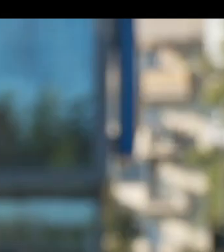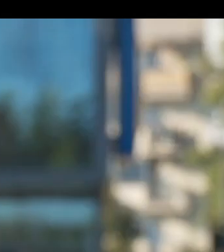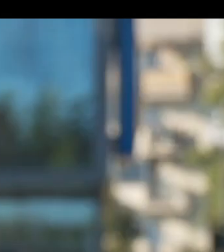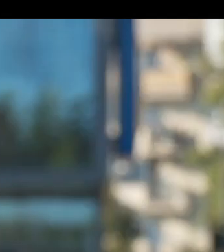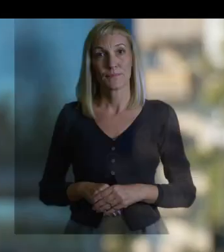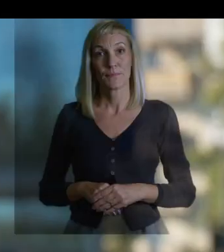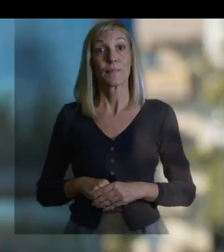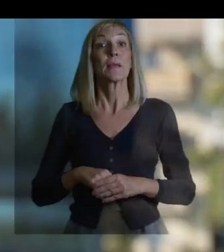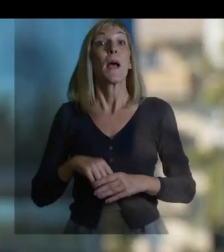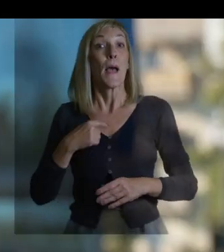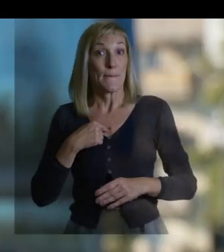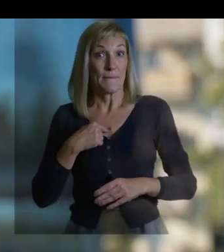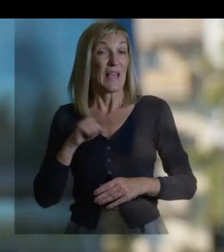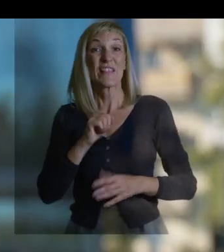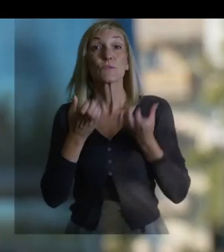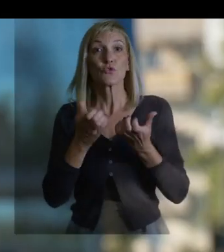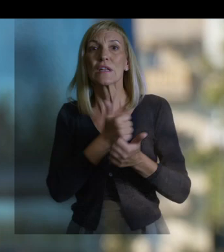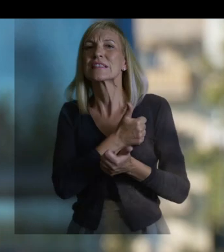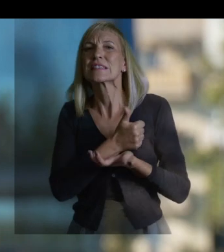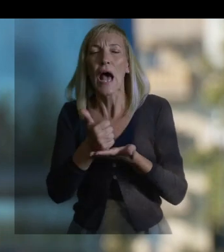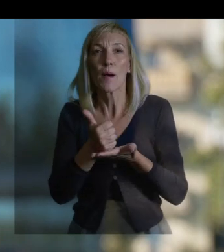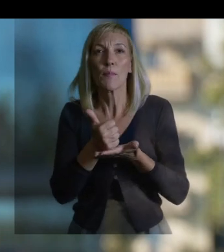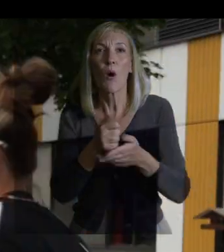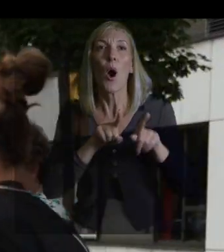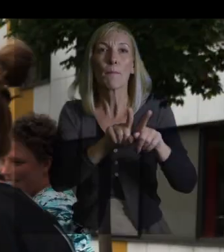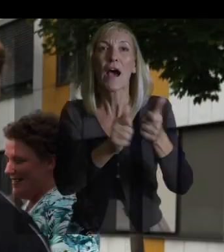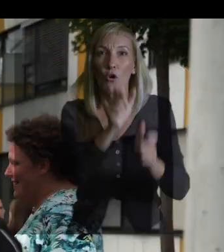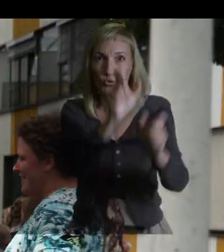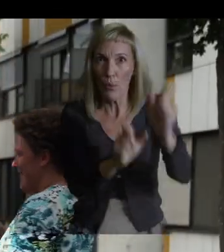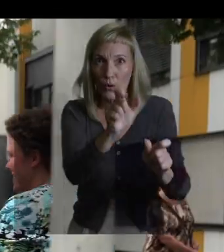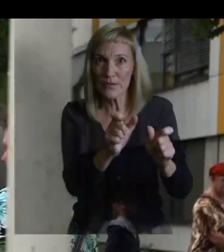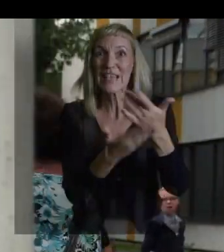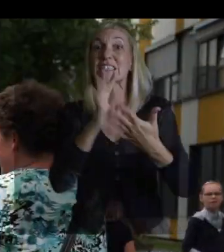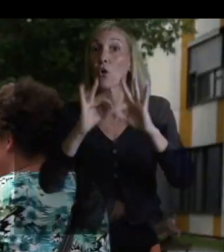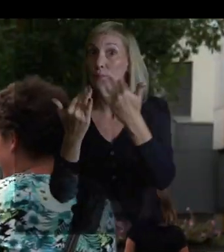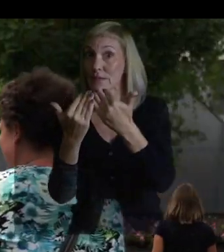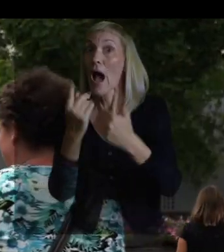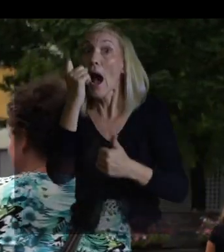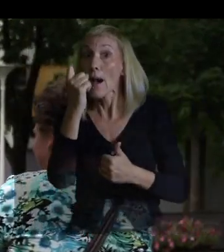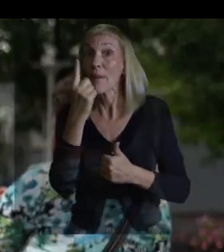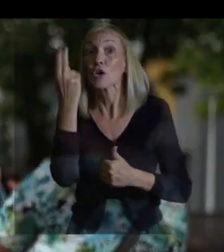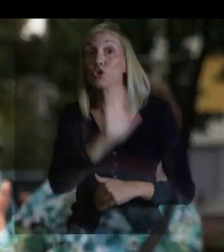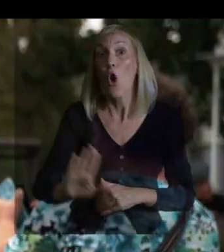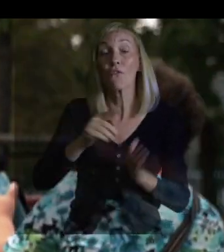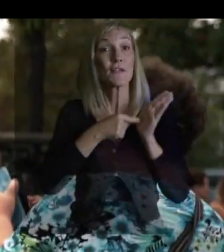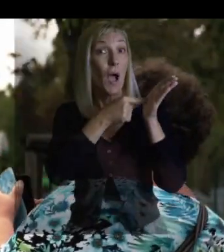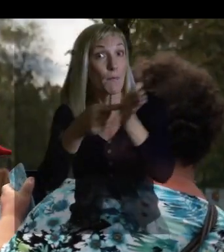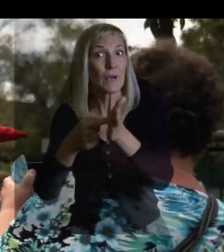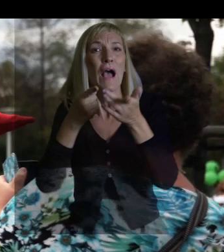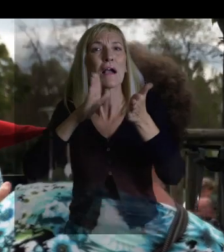Nismo želeli izpostaviti samo parašportnikov, ki bo došli dejansko na Paralimpijske igre, ampak v slovenski javnosti pokazati, kaj vse